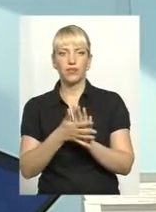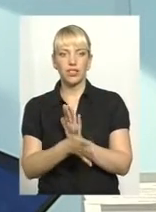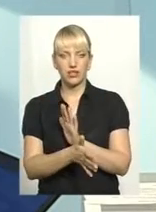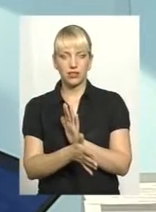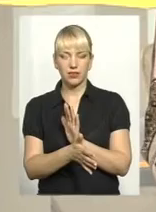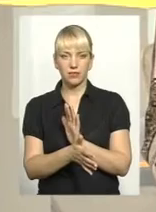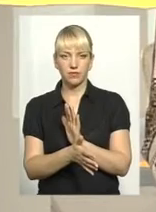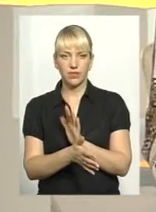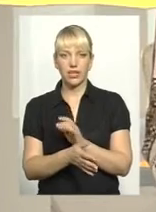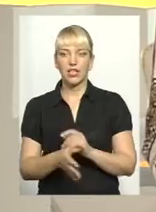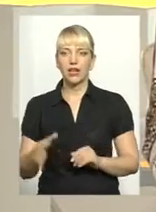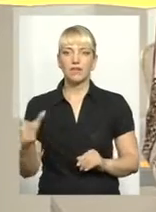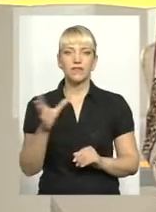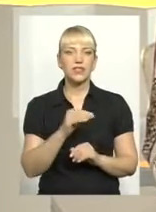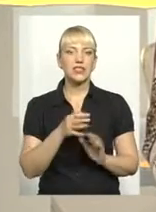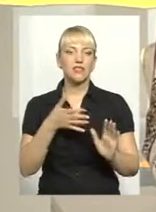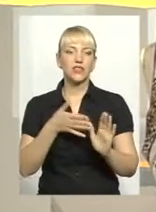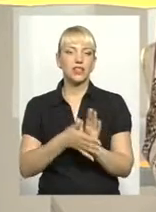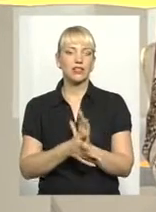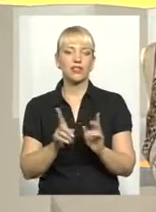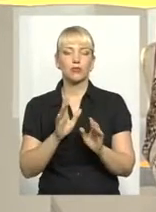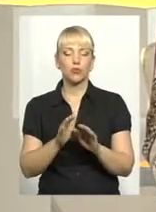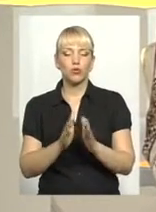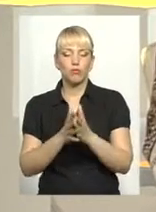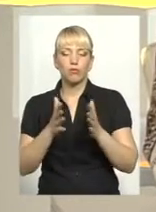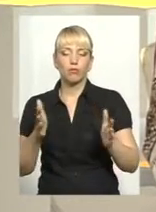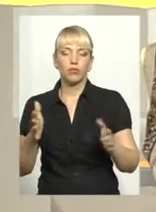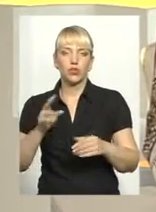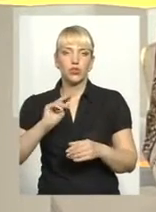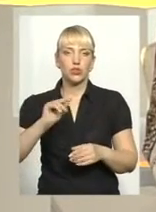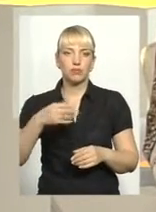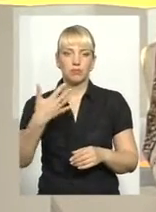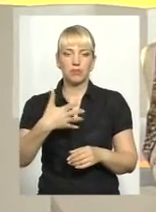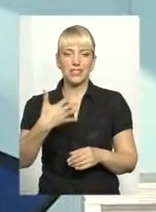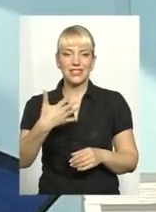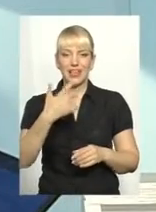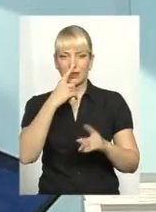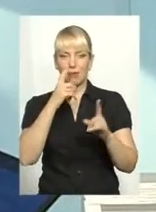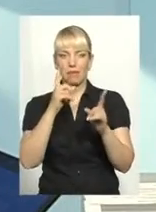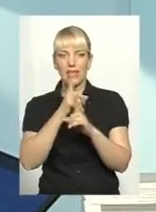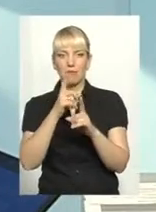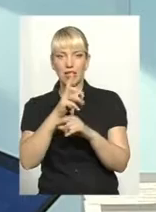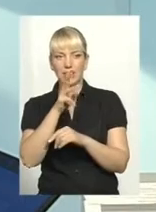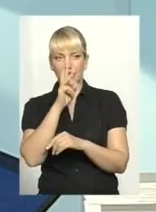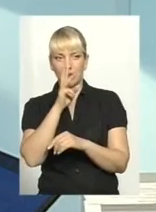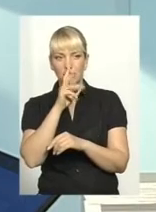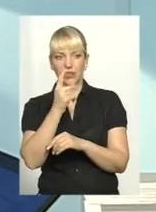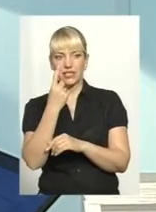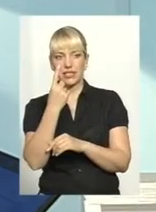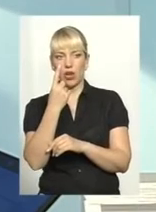тобто всі видатки, які будуть перевищувати 50 мінімальних заробітних плат за